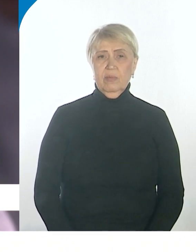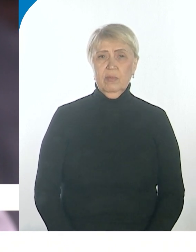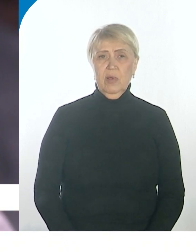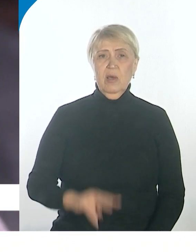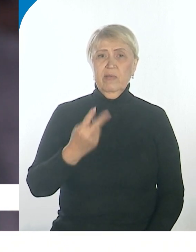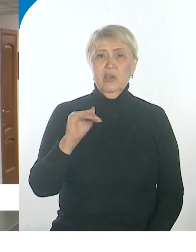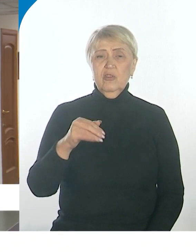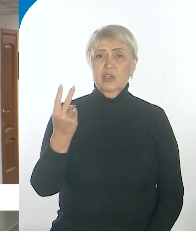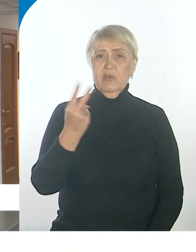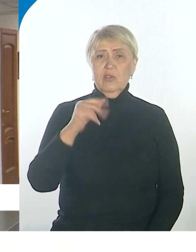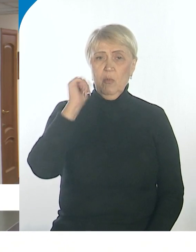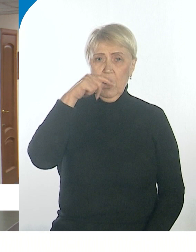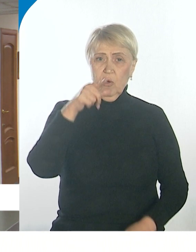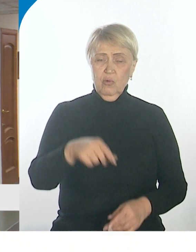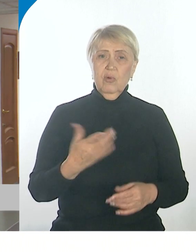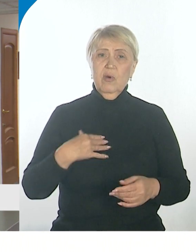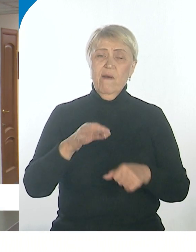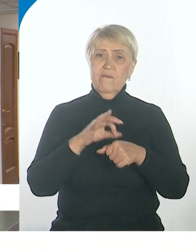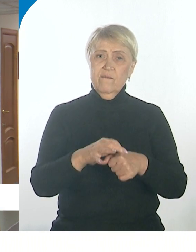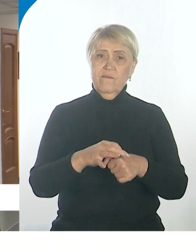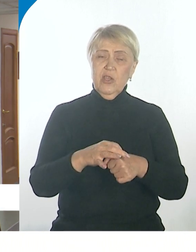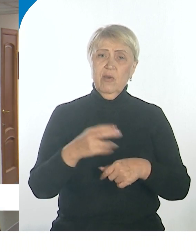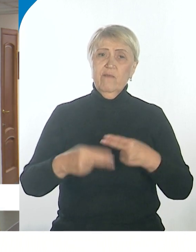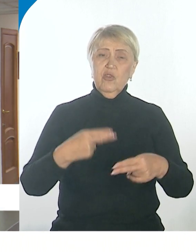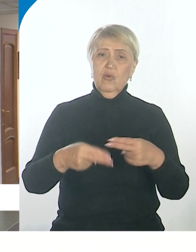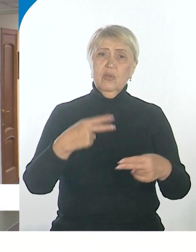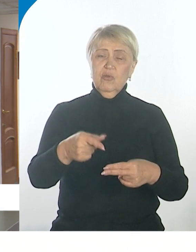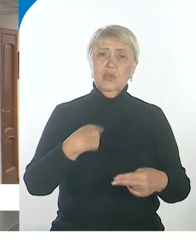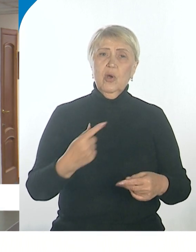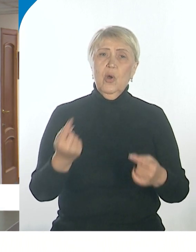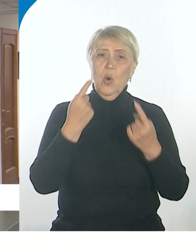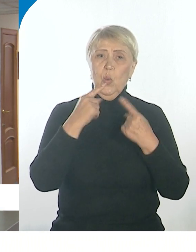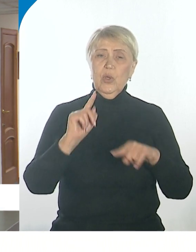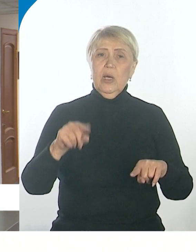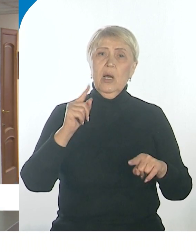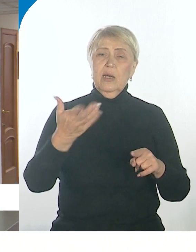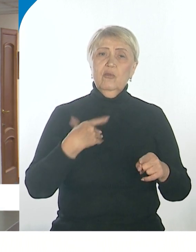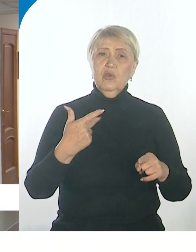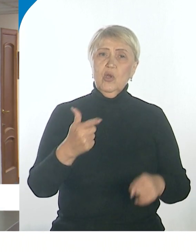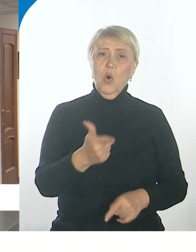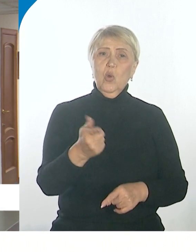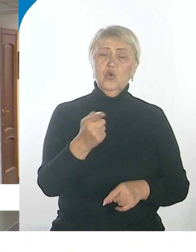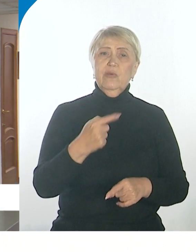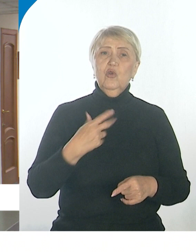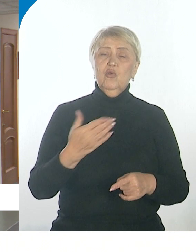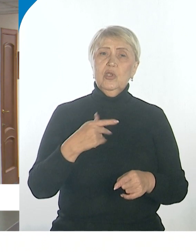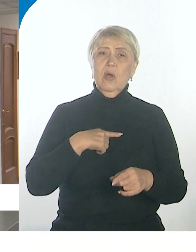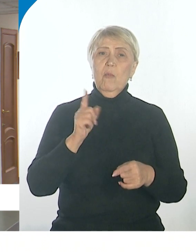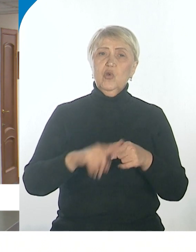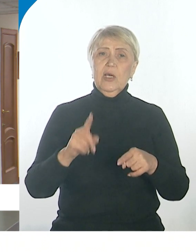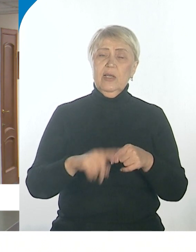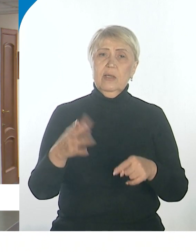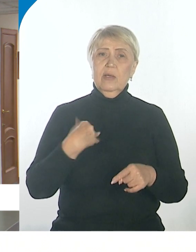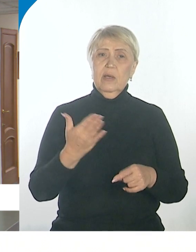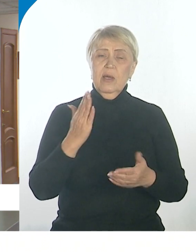2022 году введен уникальный лучевой ускоритель. Я хочу сказать, что химио-лучевые